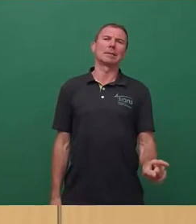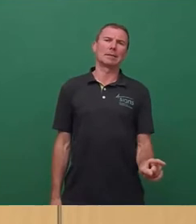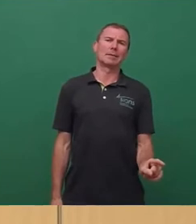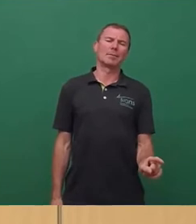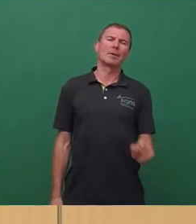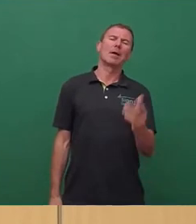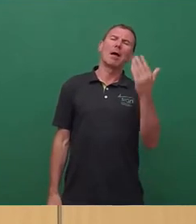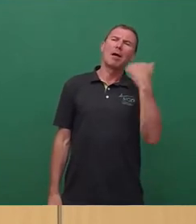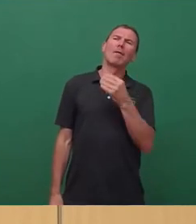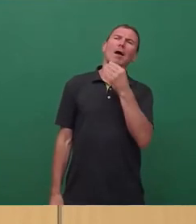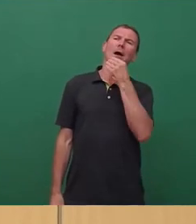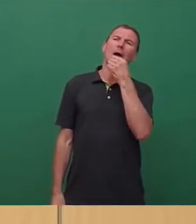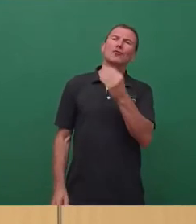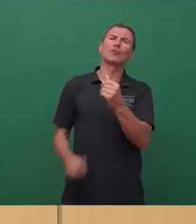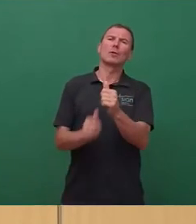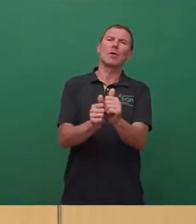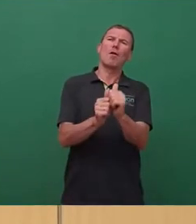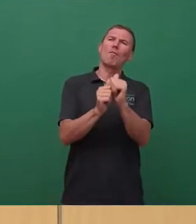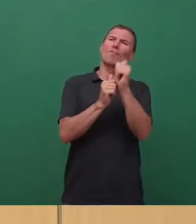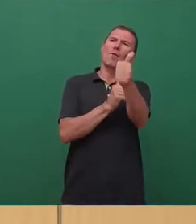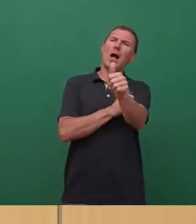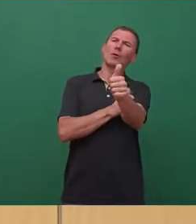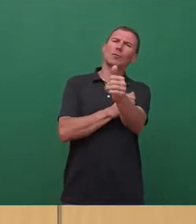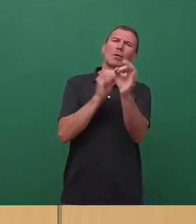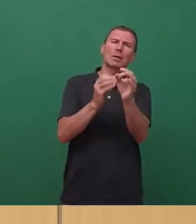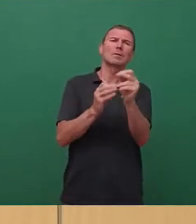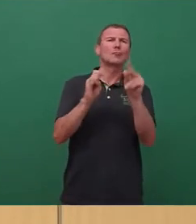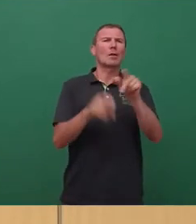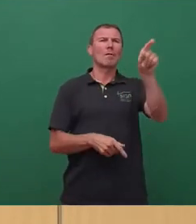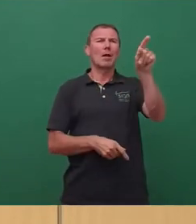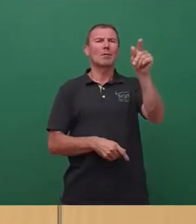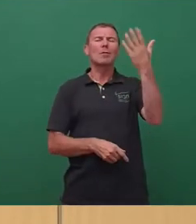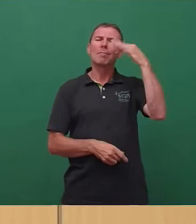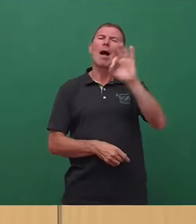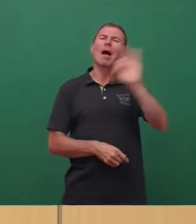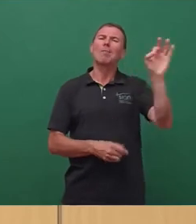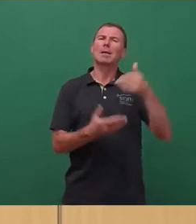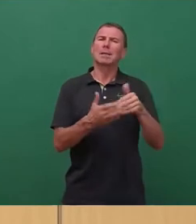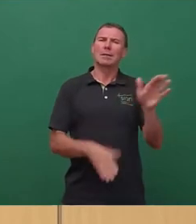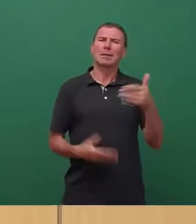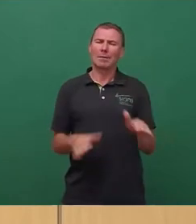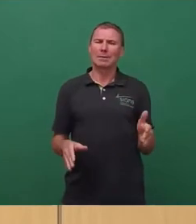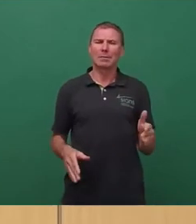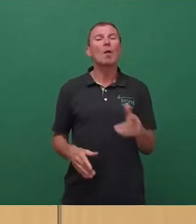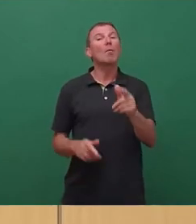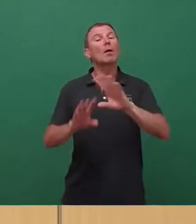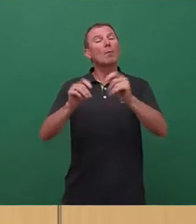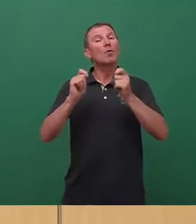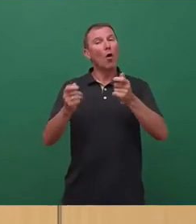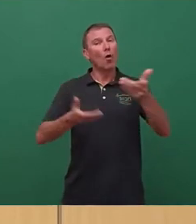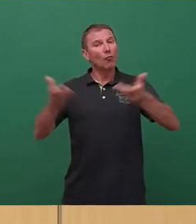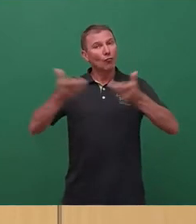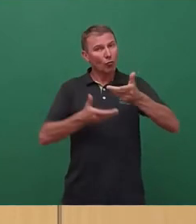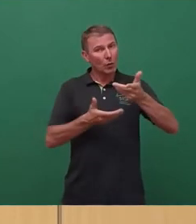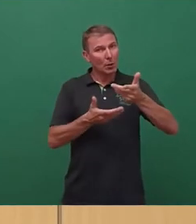auch mehr Prognosegenauigkeit seitens der Stadtverwaltung gewünscht. Insgesamt sind die Vorschläge, das wiederum als Kompliment